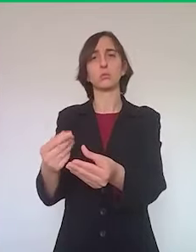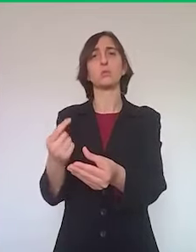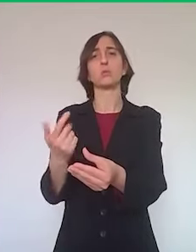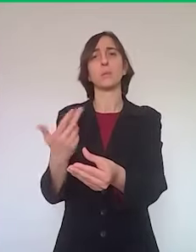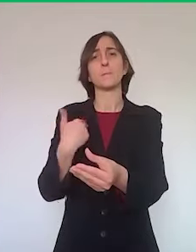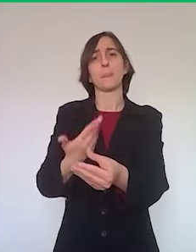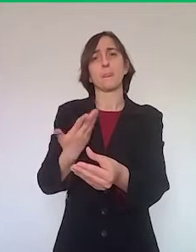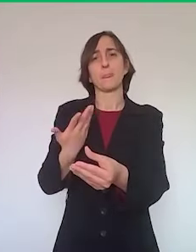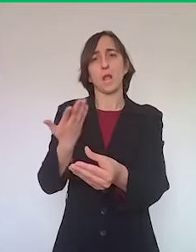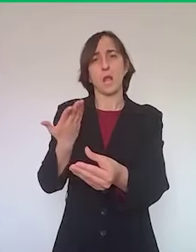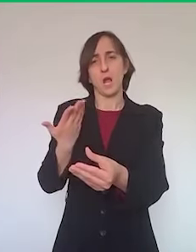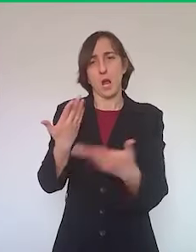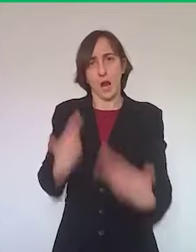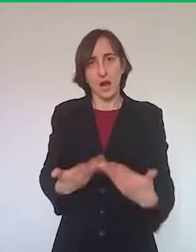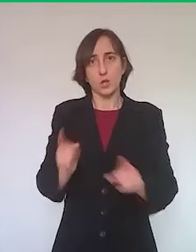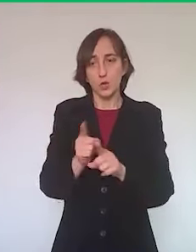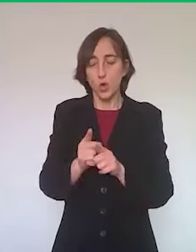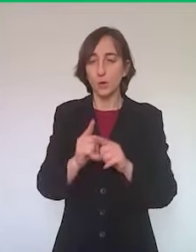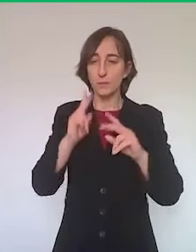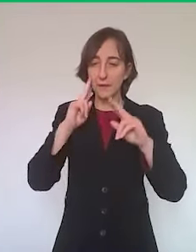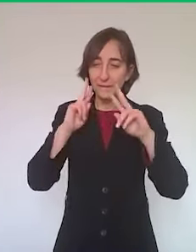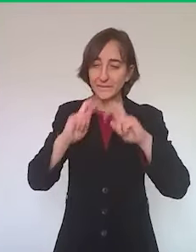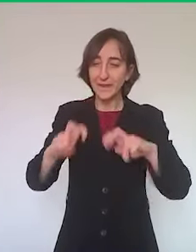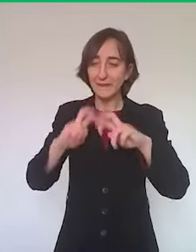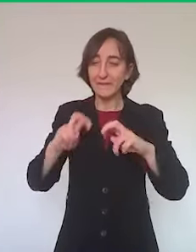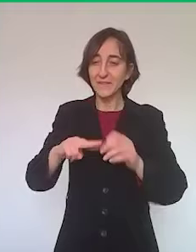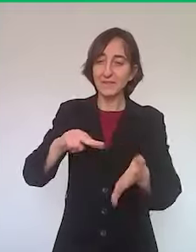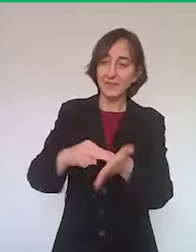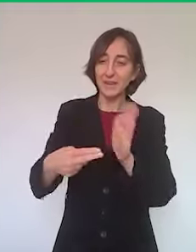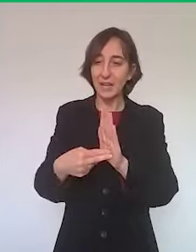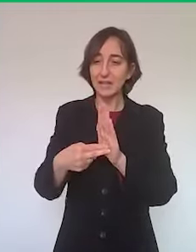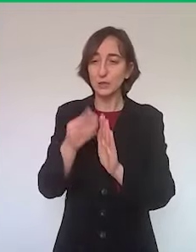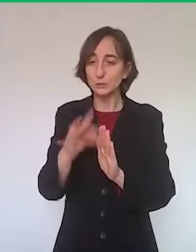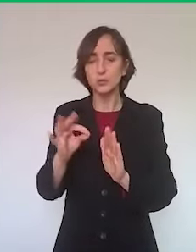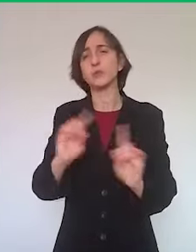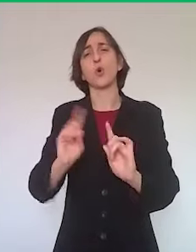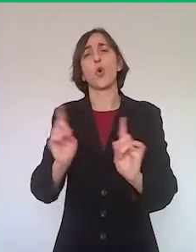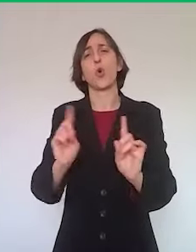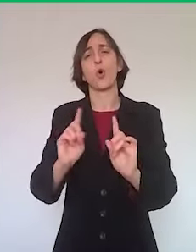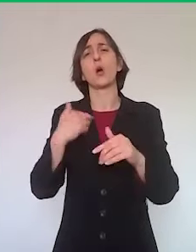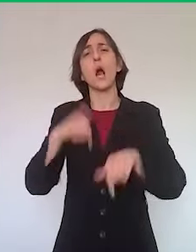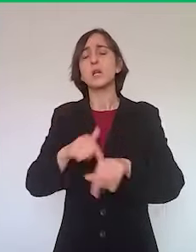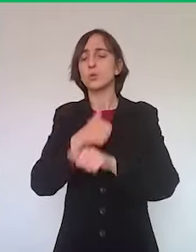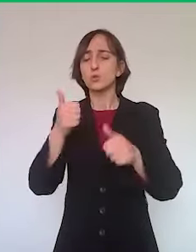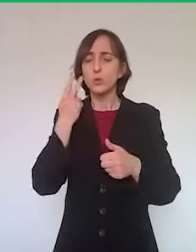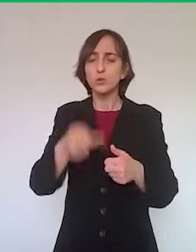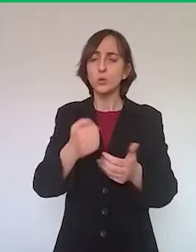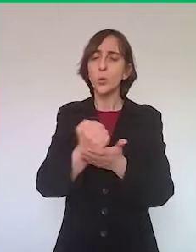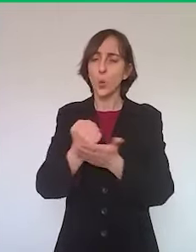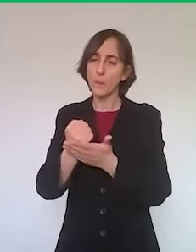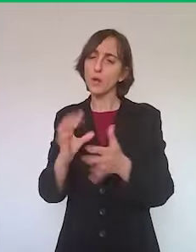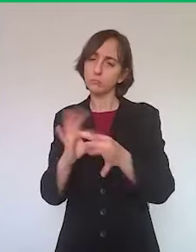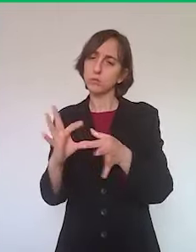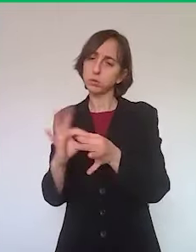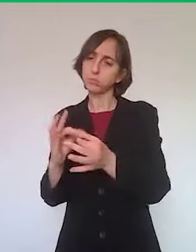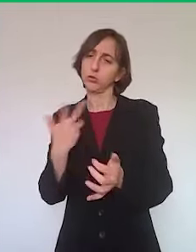verifiche tecniche specifiche, vogliamo guardare la congruità dei documenti, che ci sia la completezza e poi